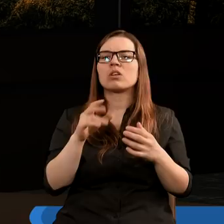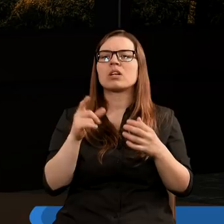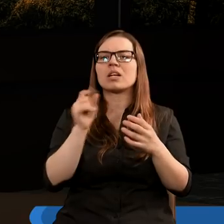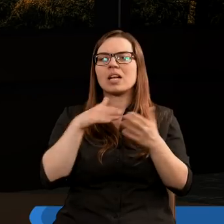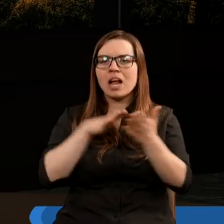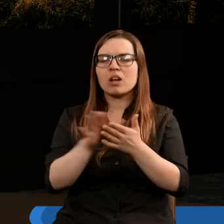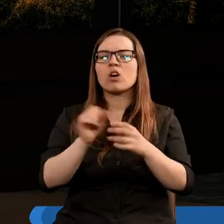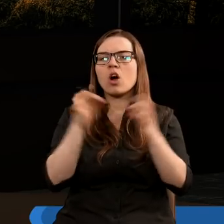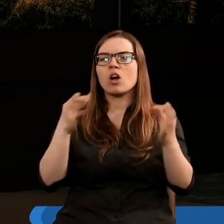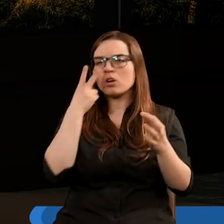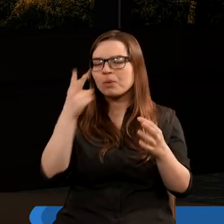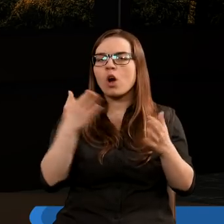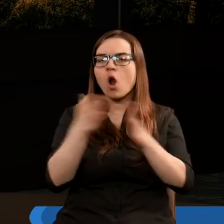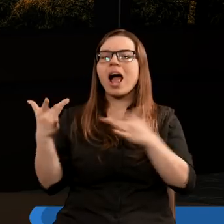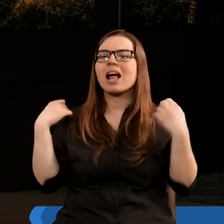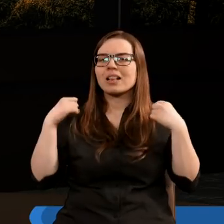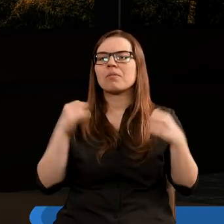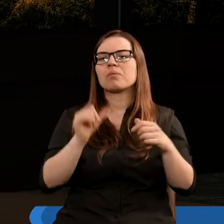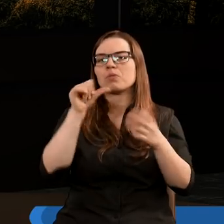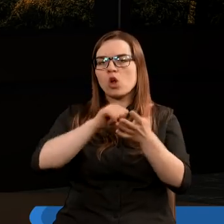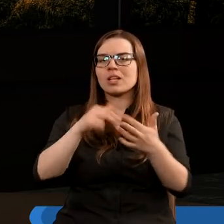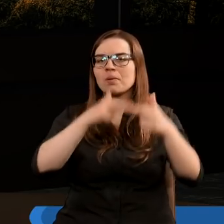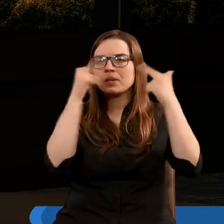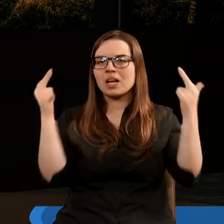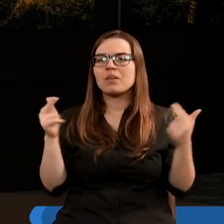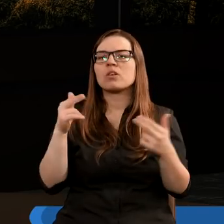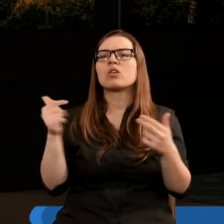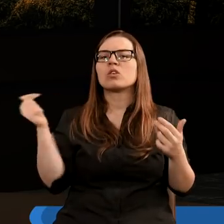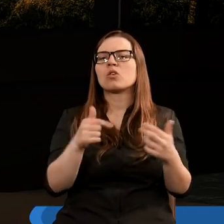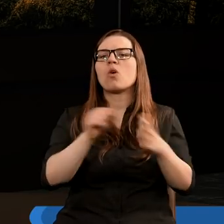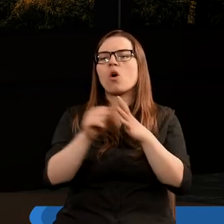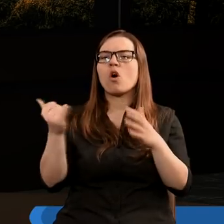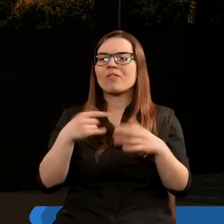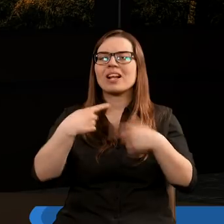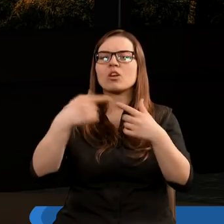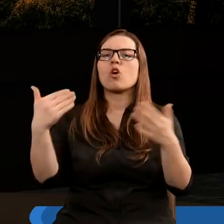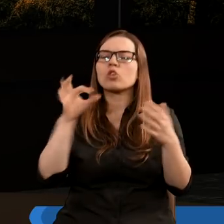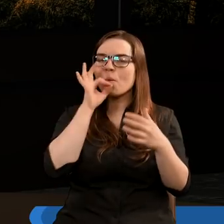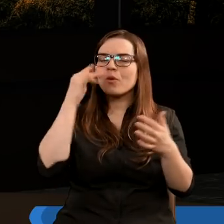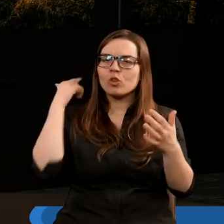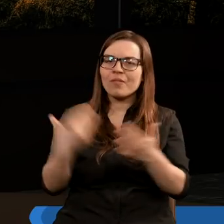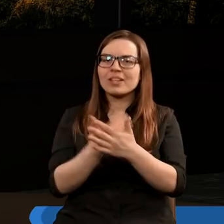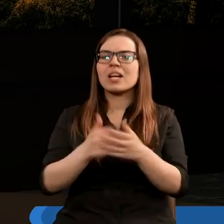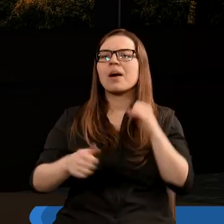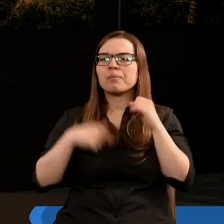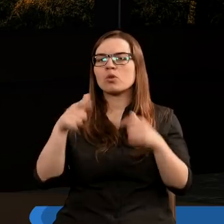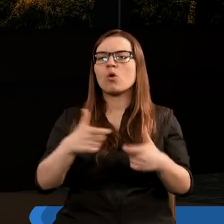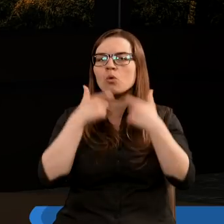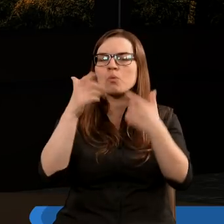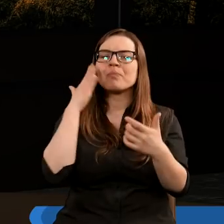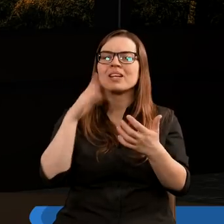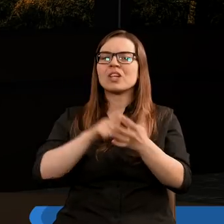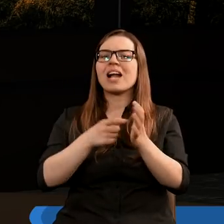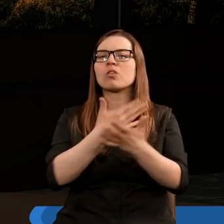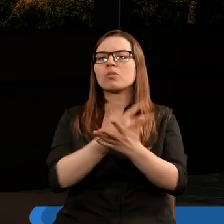Zobaczyłem kolejnego anioła. Leciał środkiem nieba. Niósł odwieczną dobrą nowinę, aby ją głosić